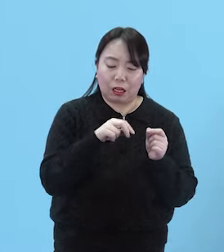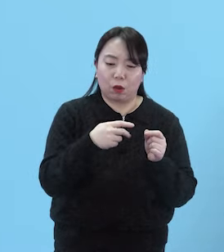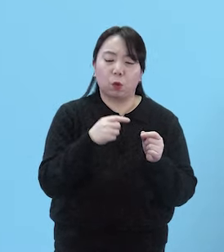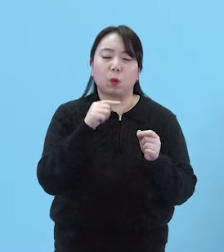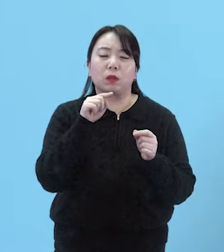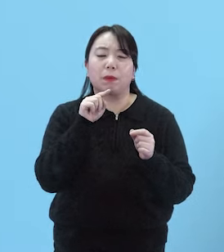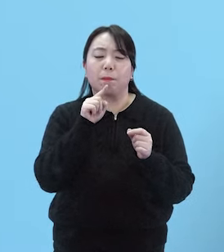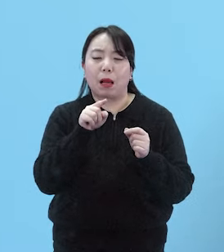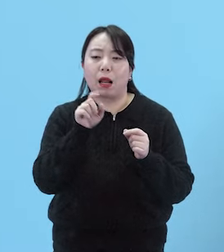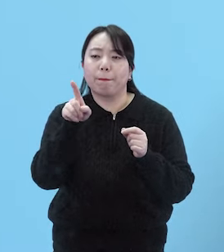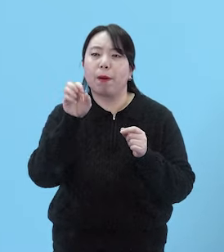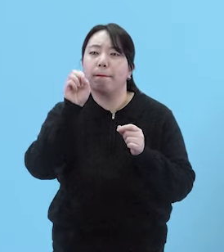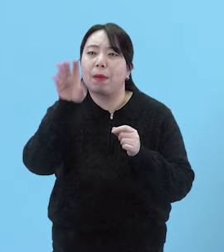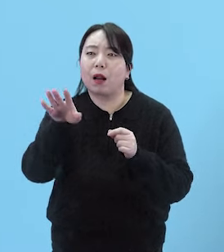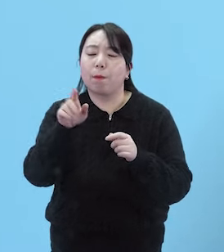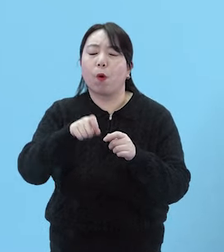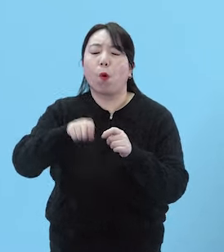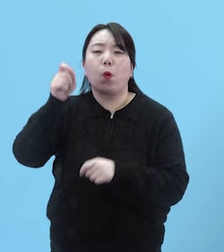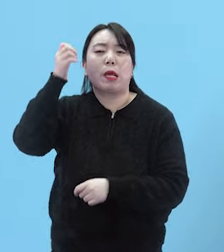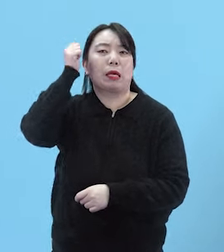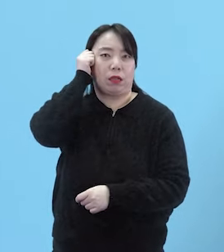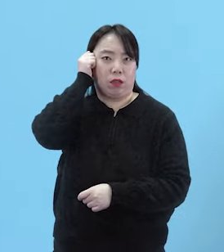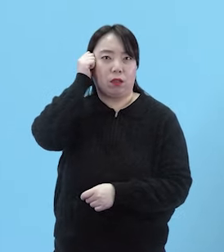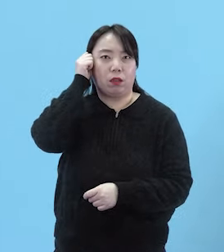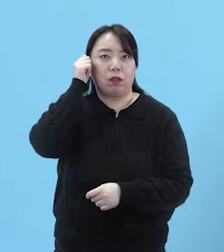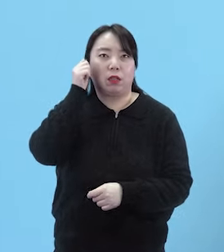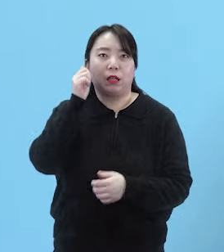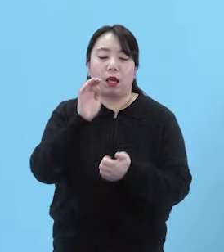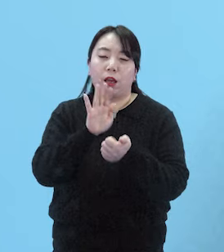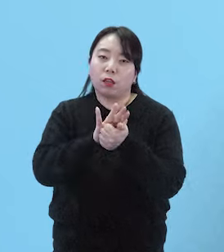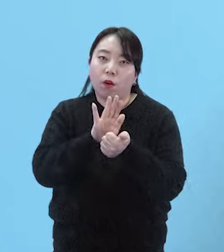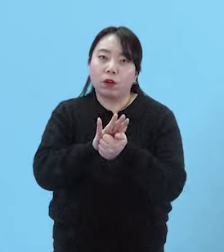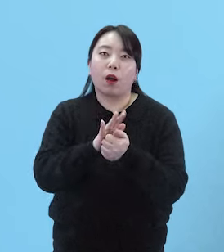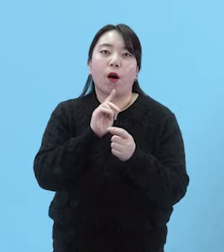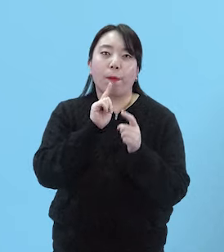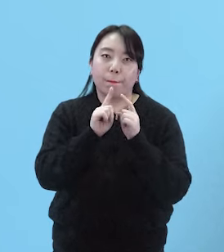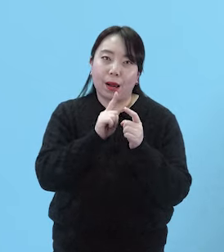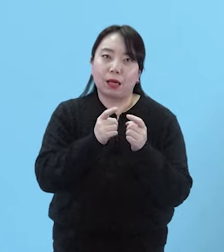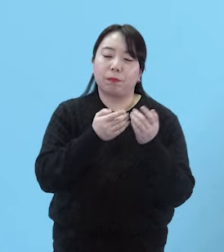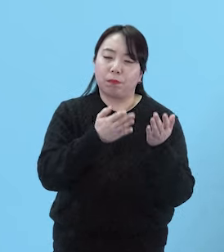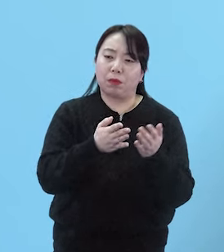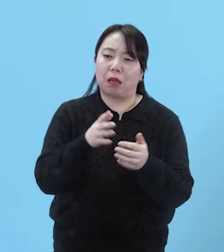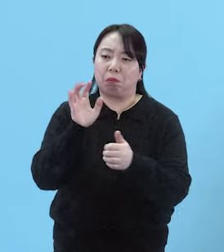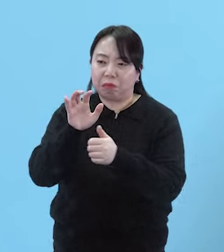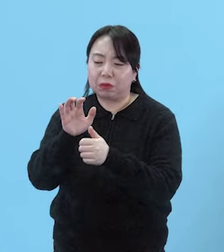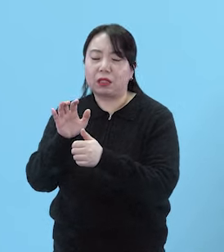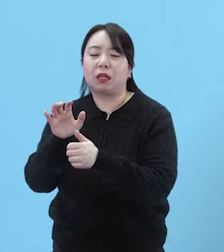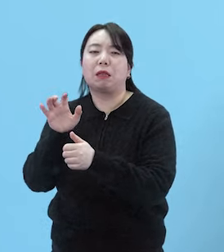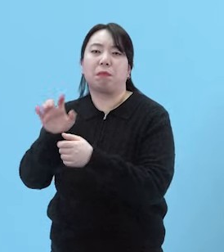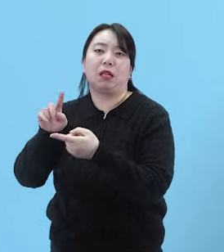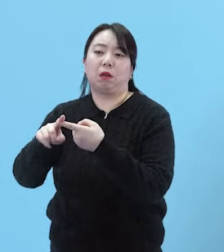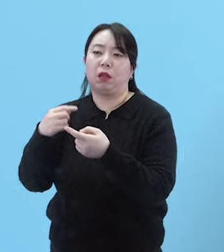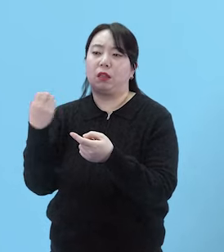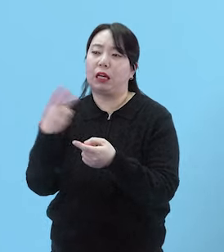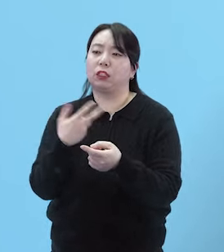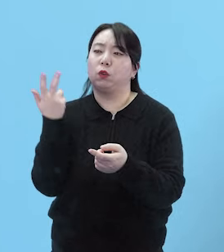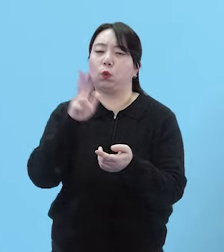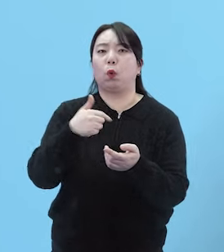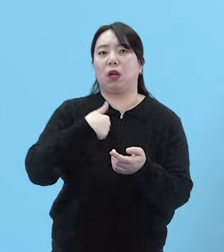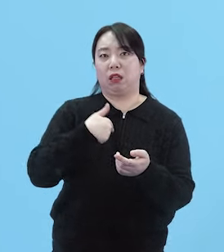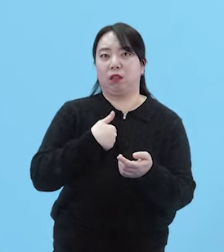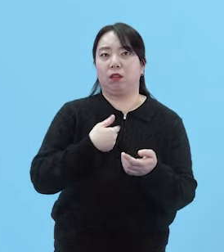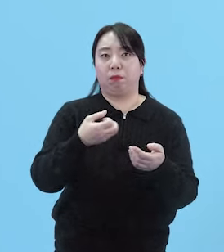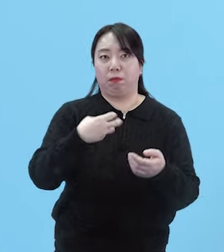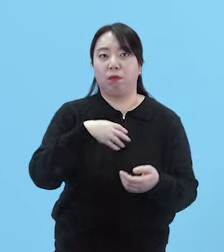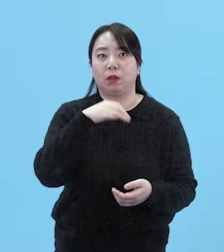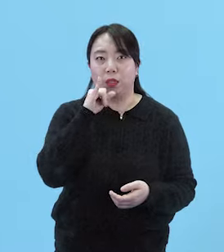메아리는 오래가는 법이죠 격려의 말은 격려로 비난의 말은 비난으로 나에게 다시 돌아오기 마련이고요